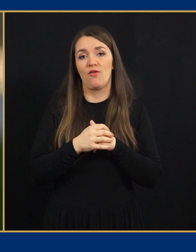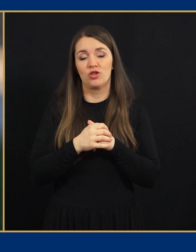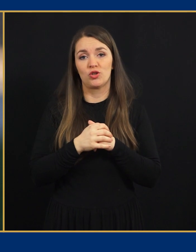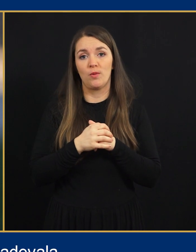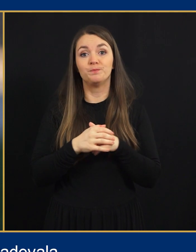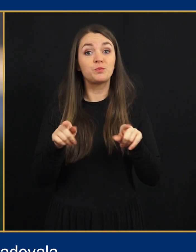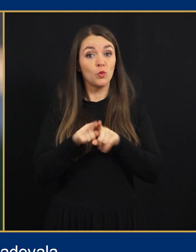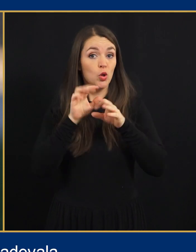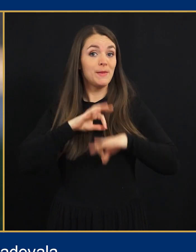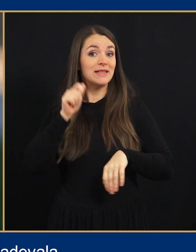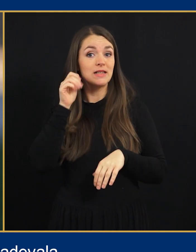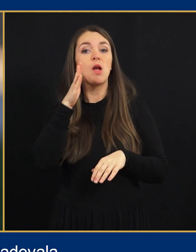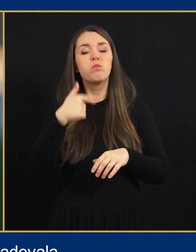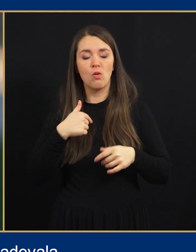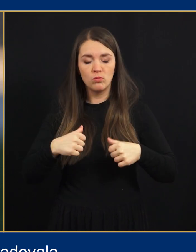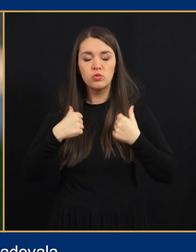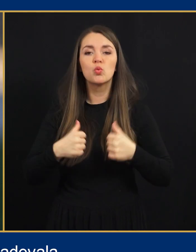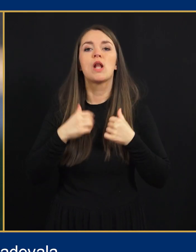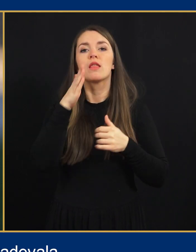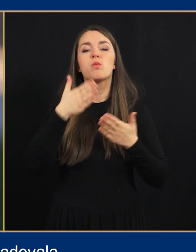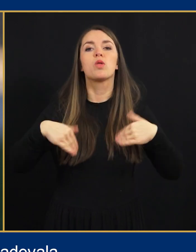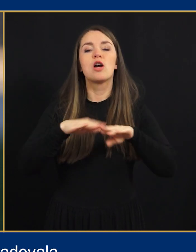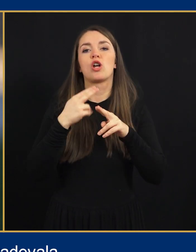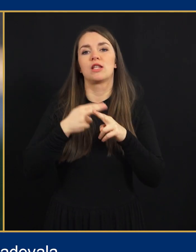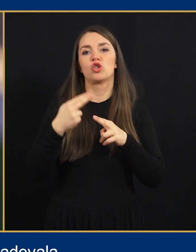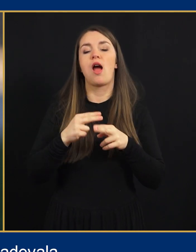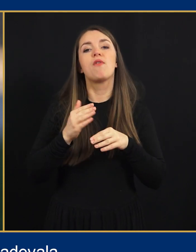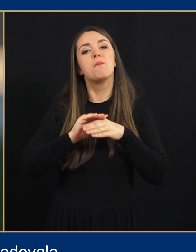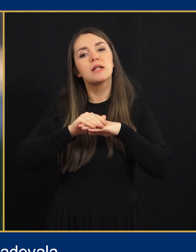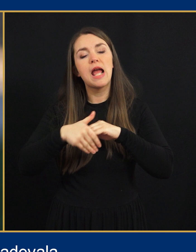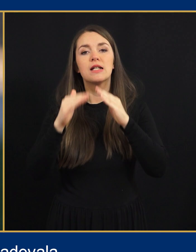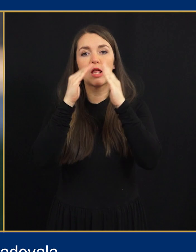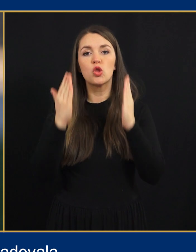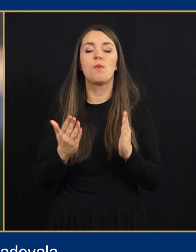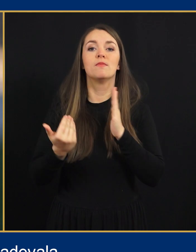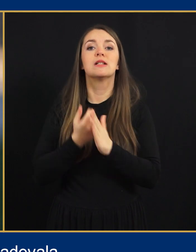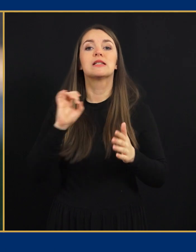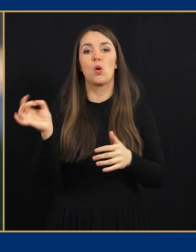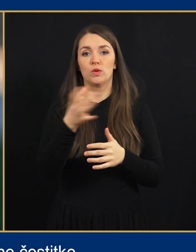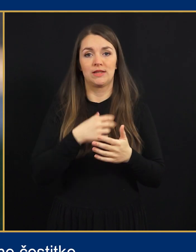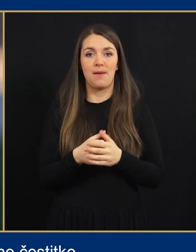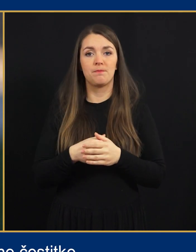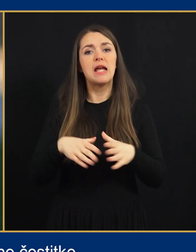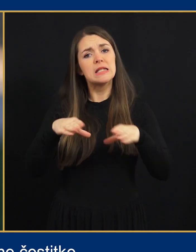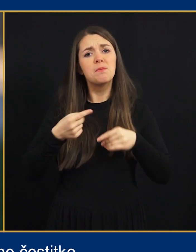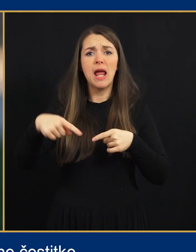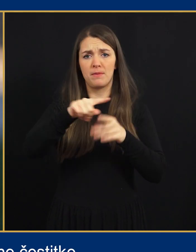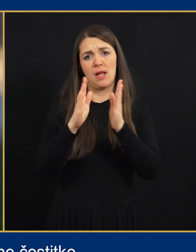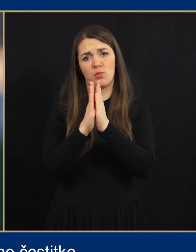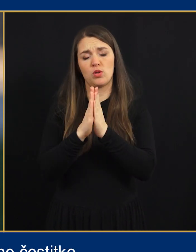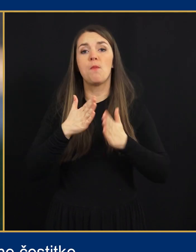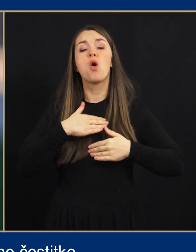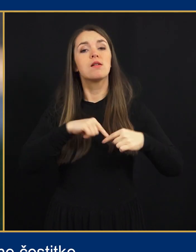Kot predsednica si bom prizadevala, da bo naša država prijazen dom za vse Spremite prosim,